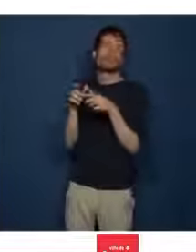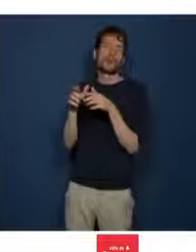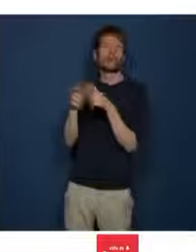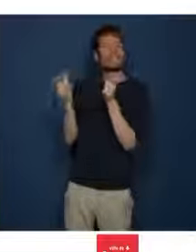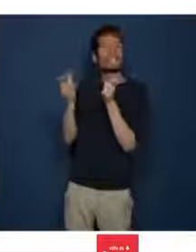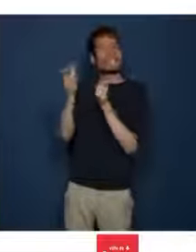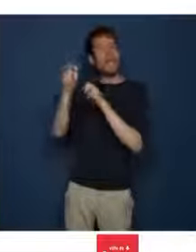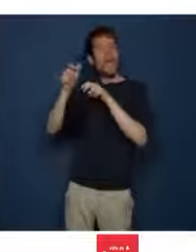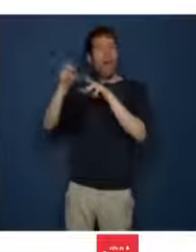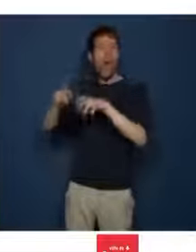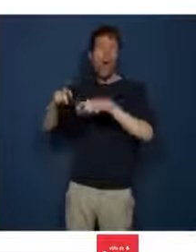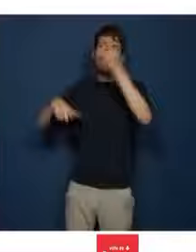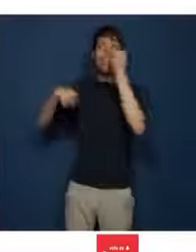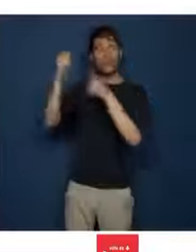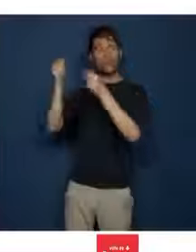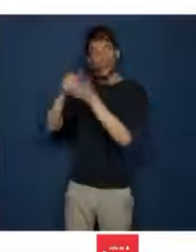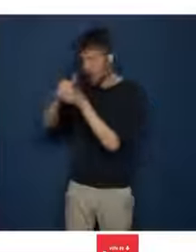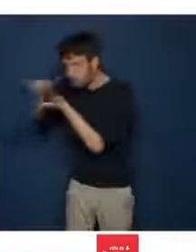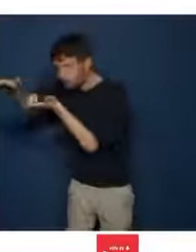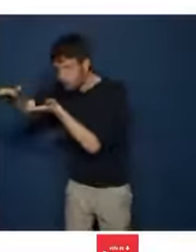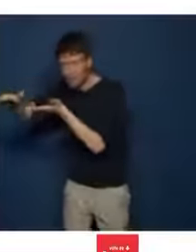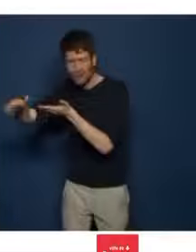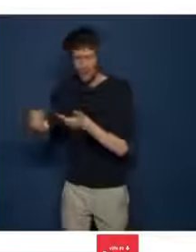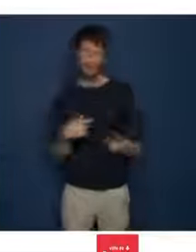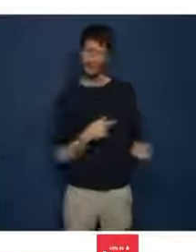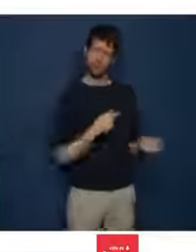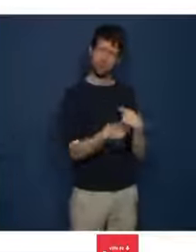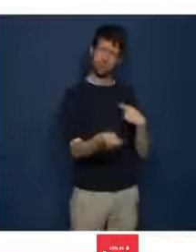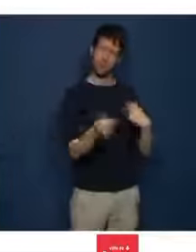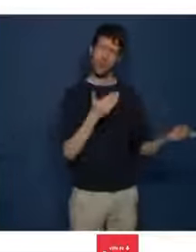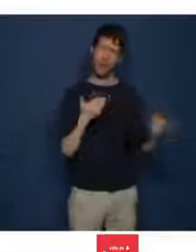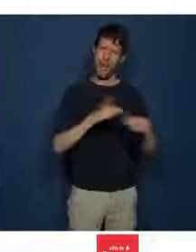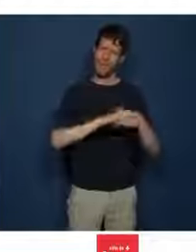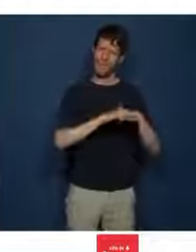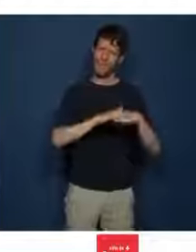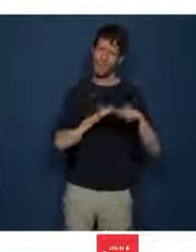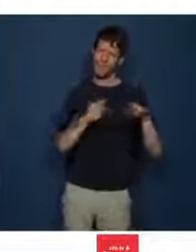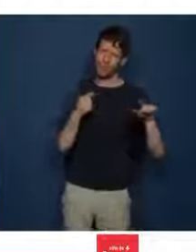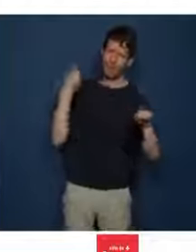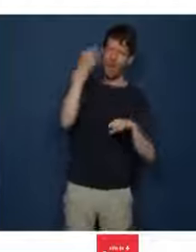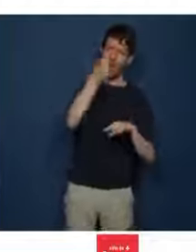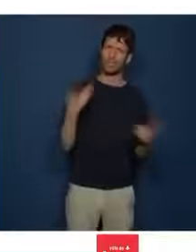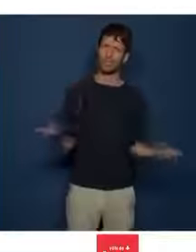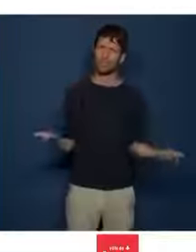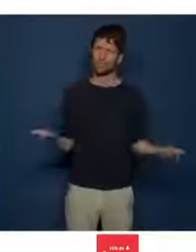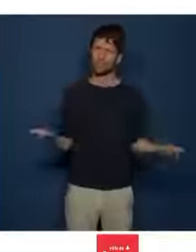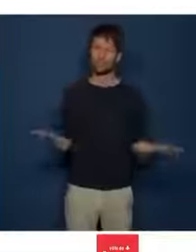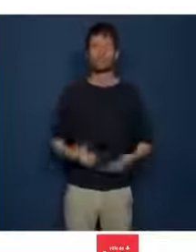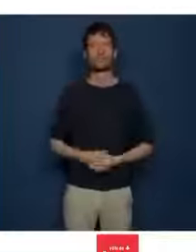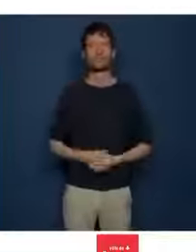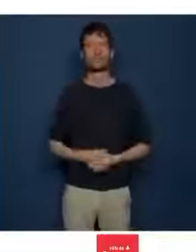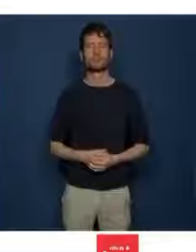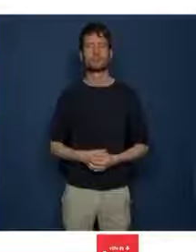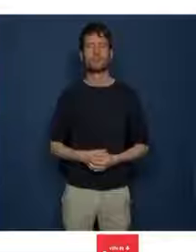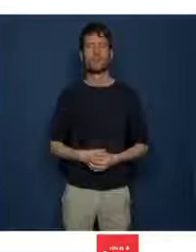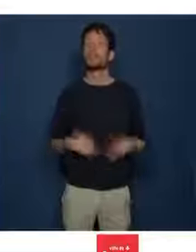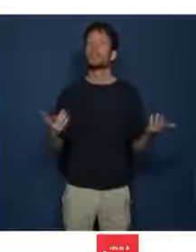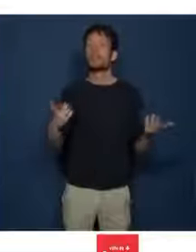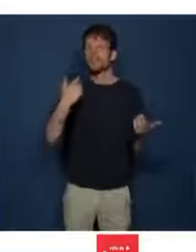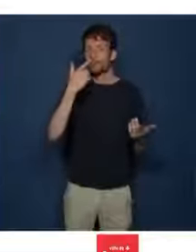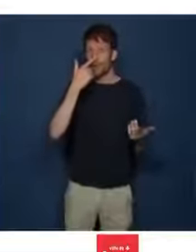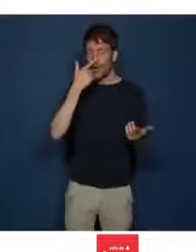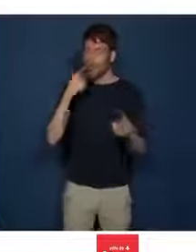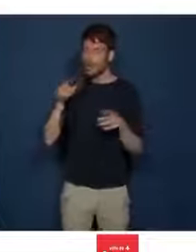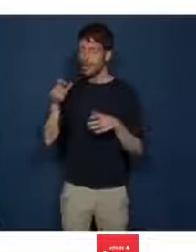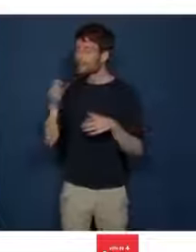politique durable. On se souvient, qui plus est, qu'il avait été donné à penser qu'on troquait la destruction d'une chapelle